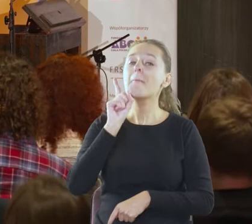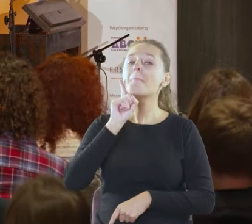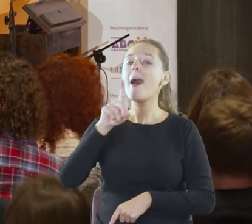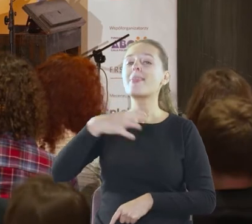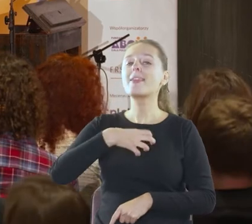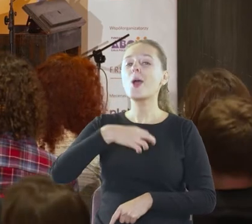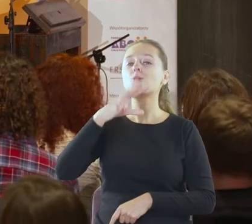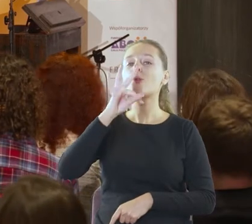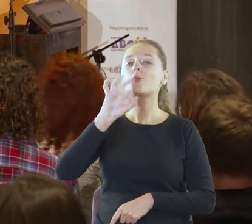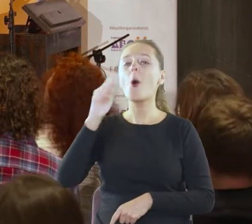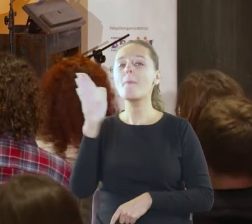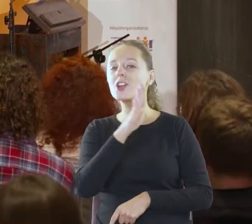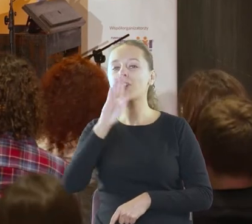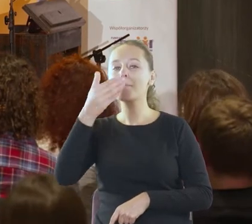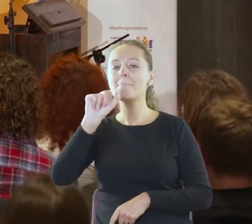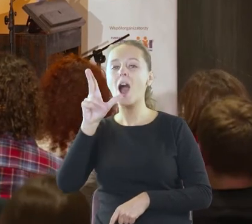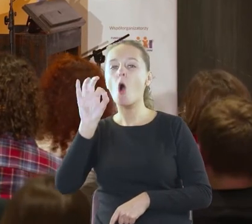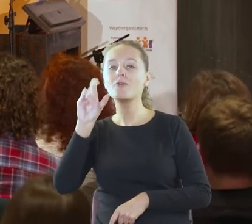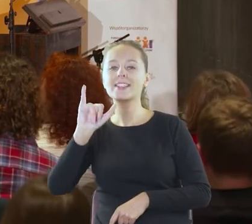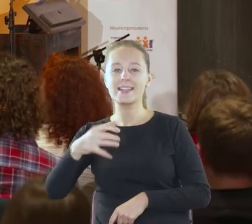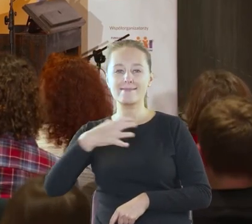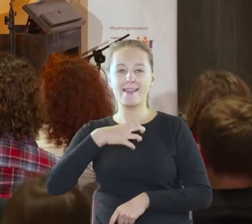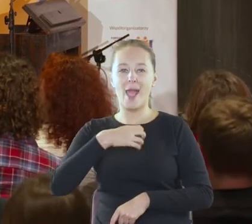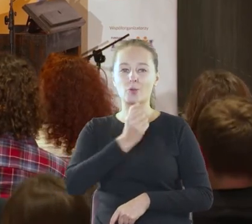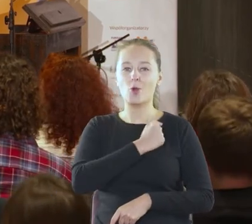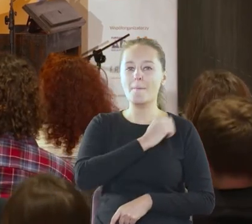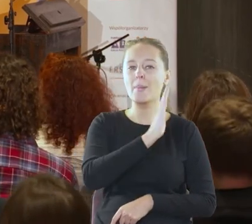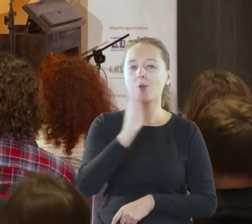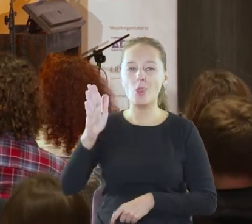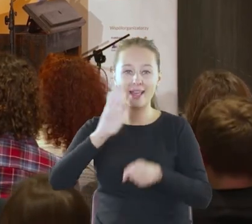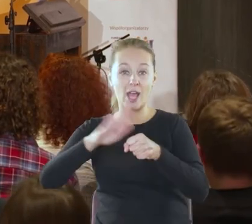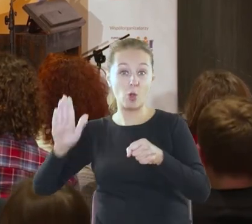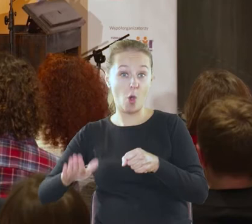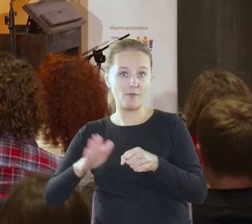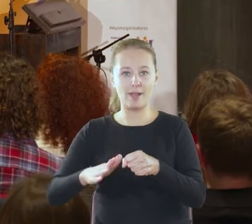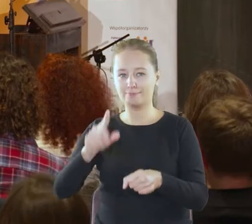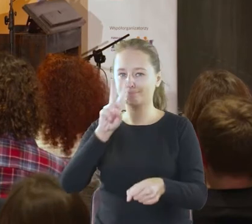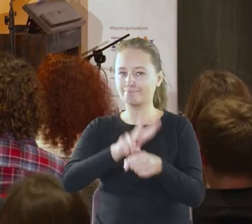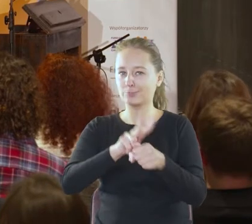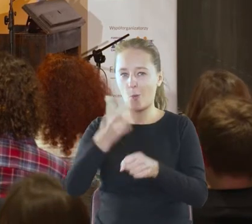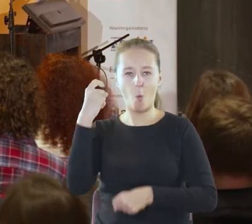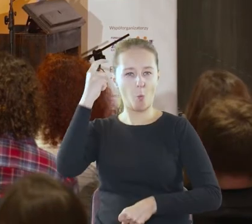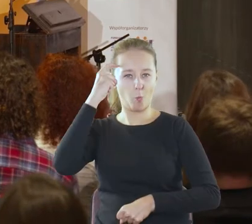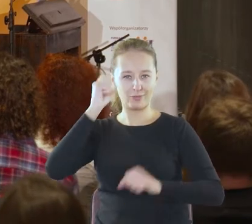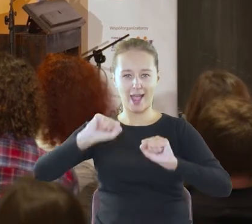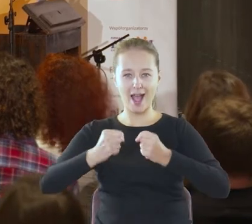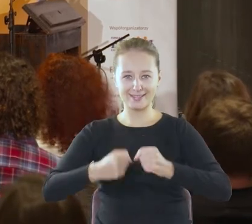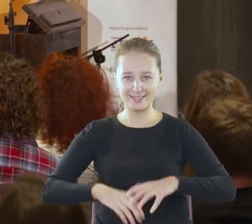Tomasza Makowskiego, Dyrektora Biblioteki Narodowej, która jest patronem honorowym akcji.